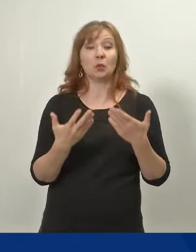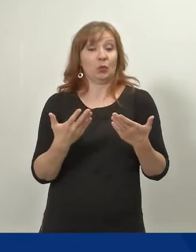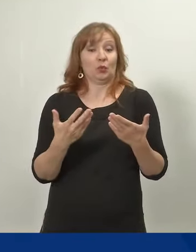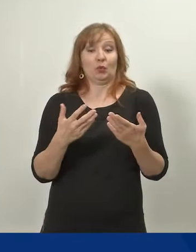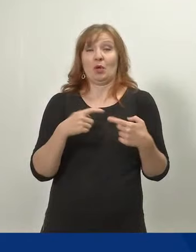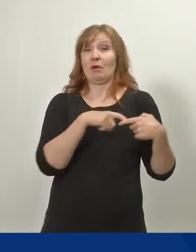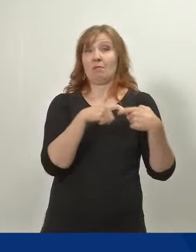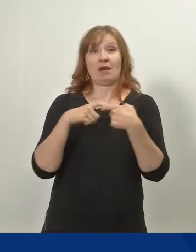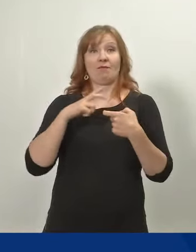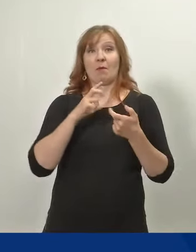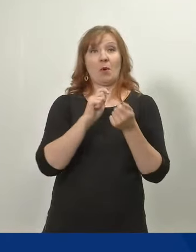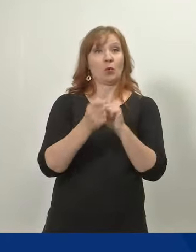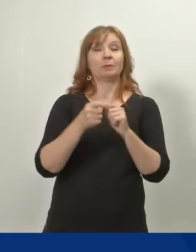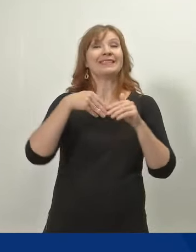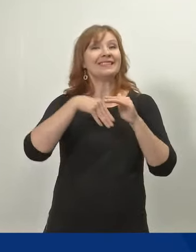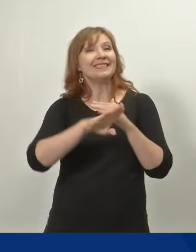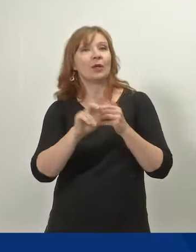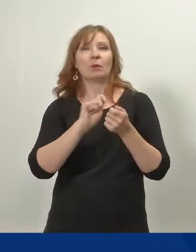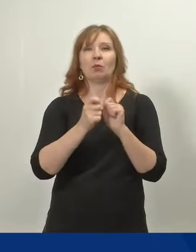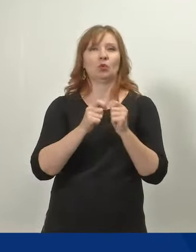sisällöllisiä muutoksia.